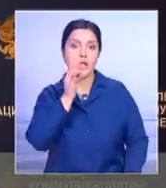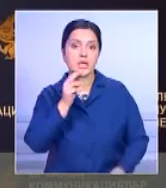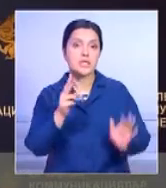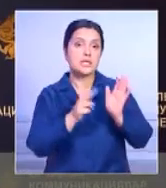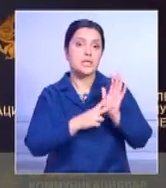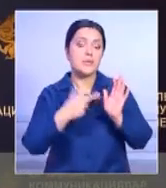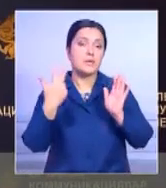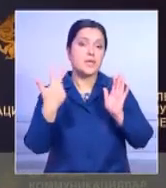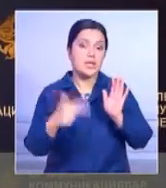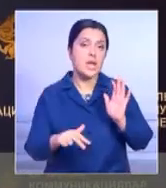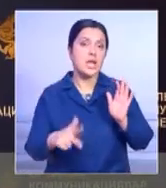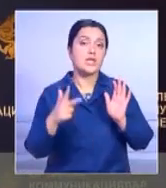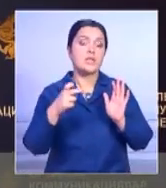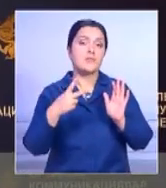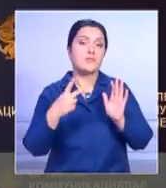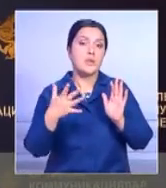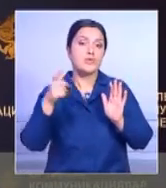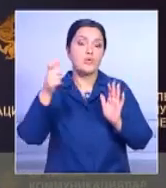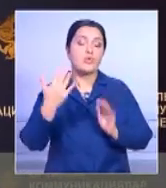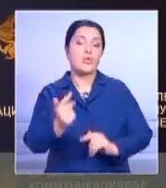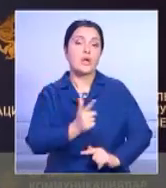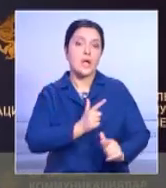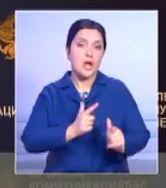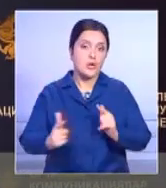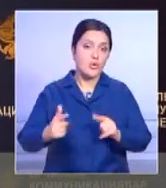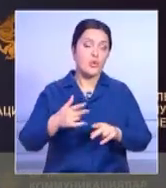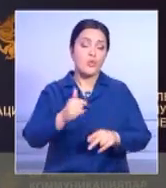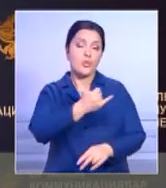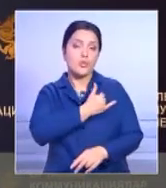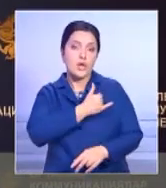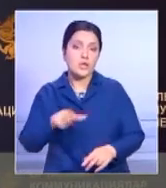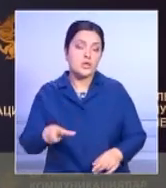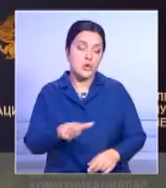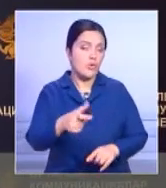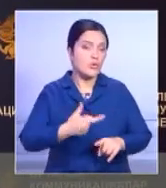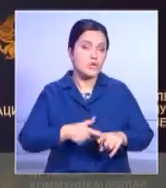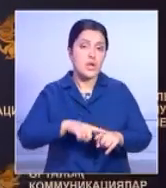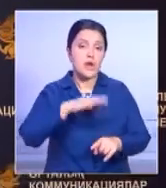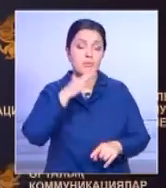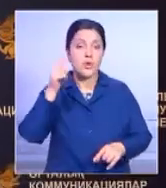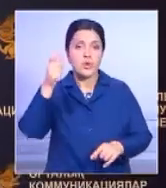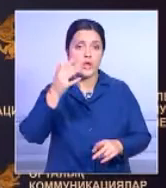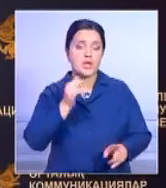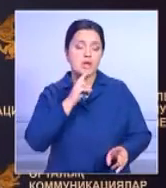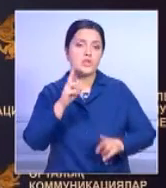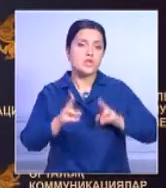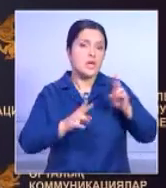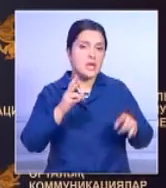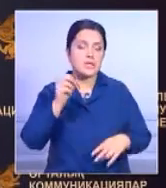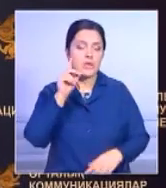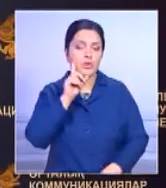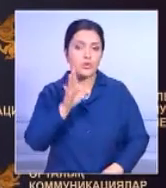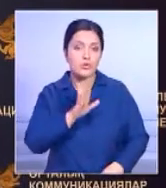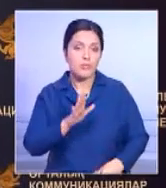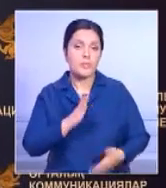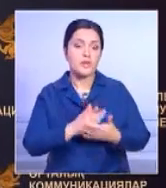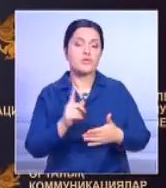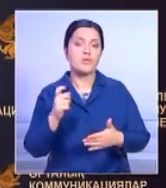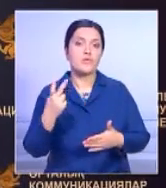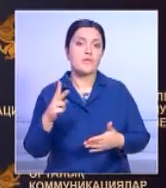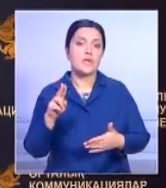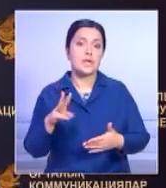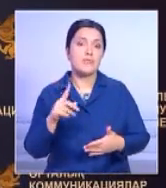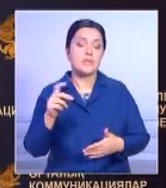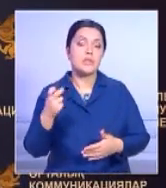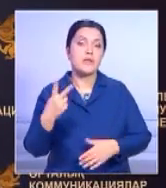325 человек уже были на линии. Тротуаров у нас очень много. Люди, конечно, жалуются, неудобства есть. 120 километров